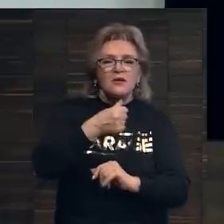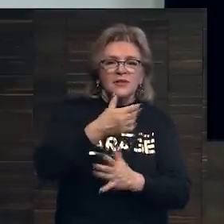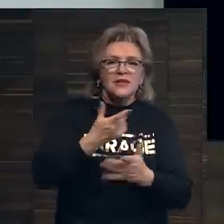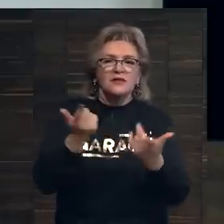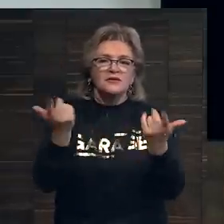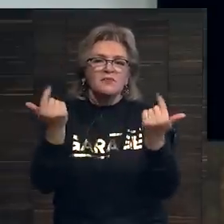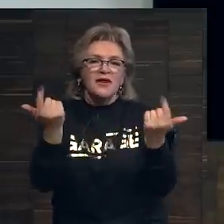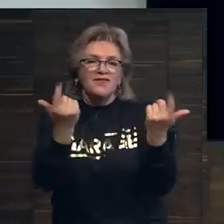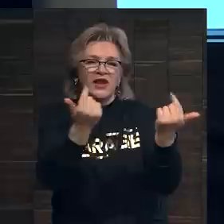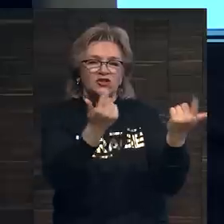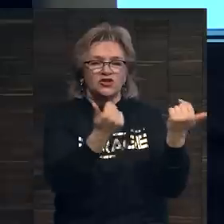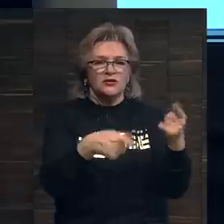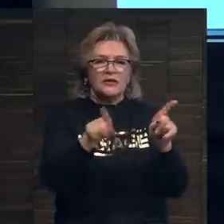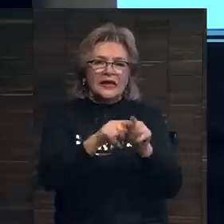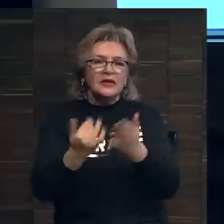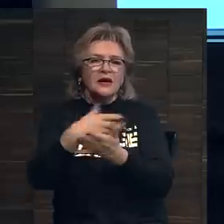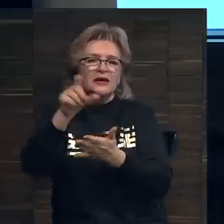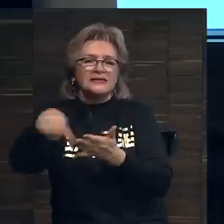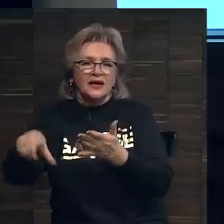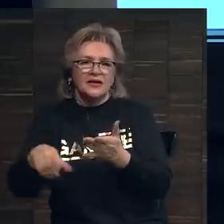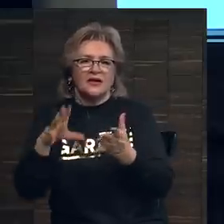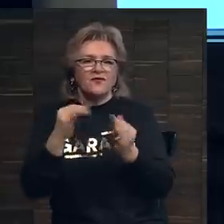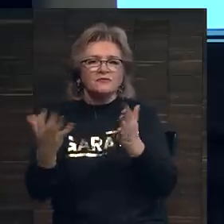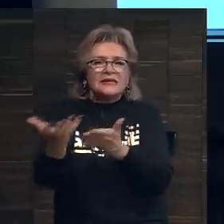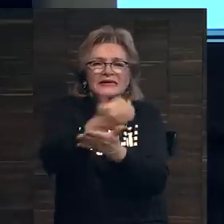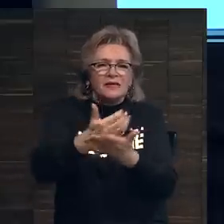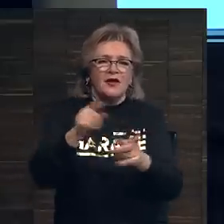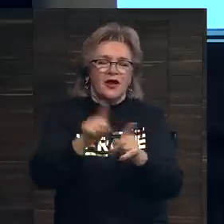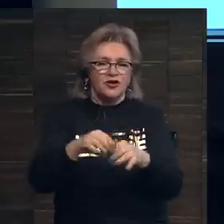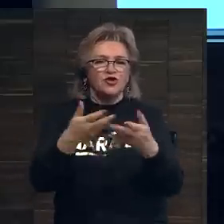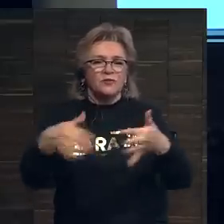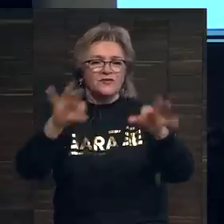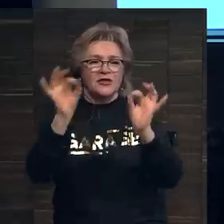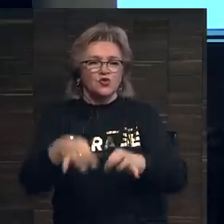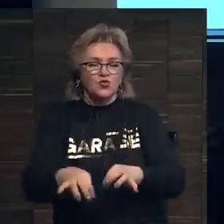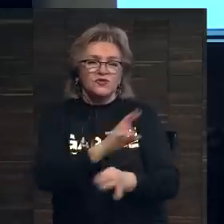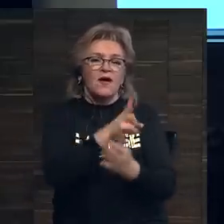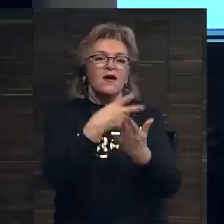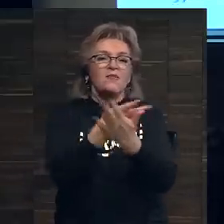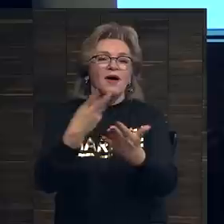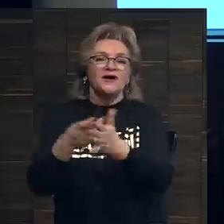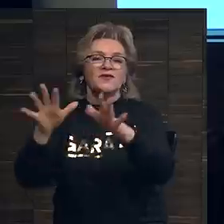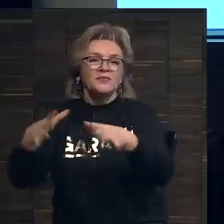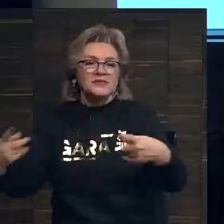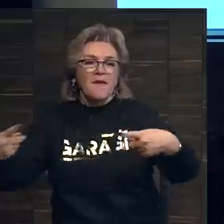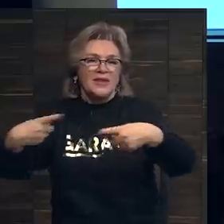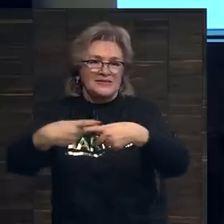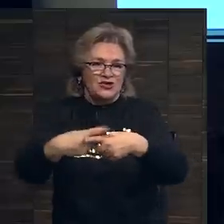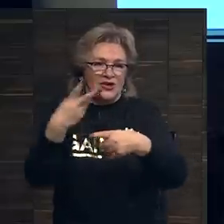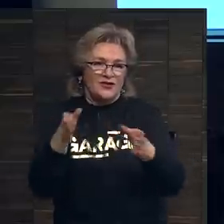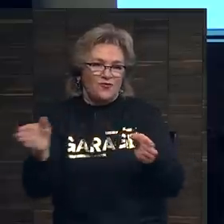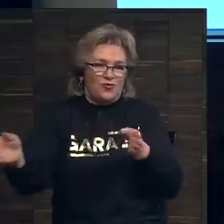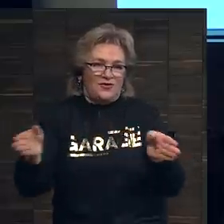привлечь таких коллекционеров к собиранию еще и предметов искусства, показывая места пересечения этих двух сфер.